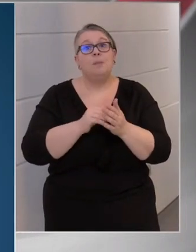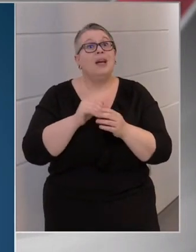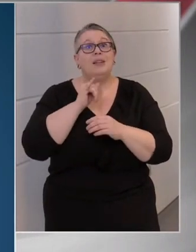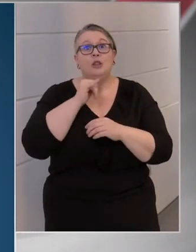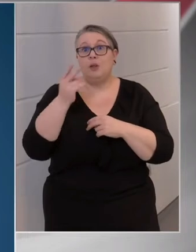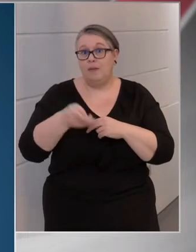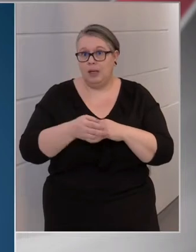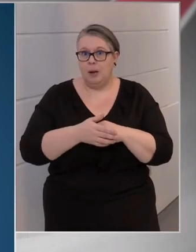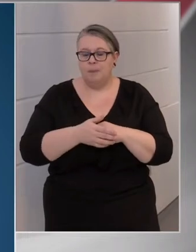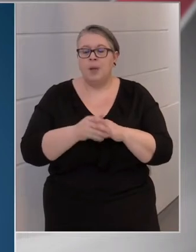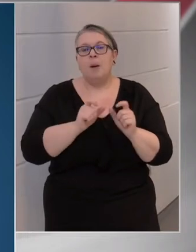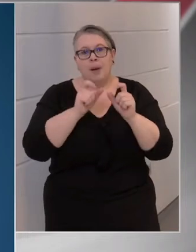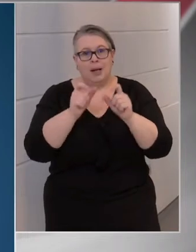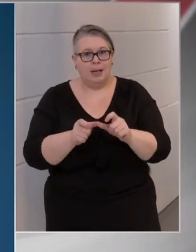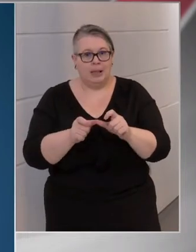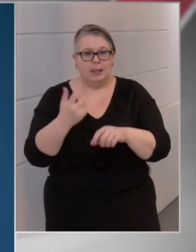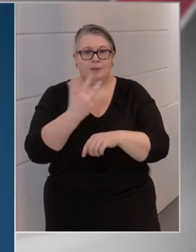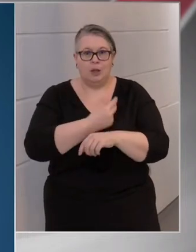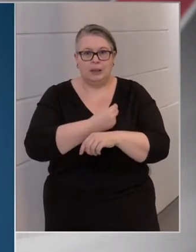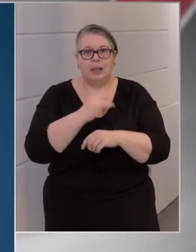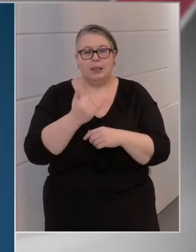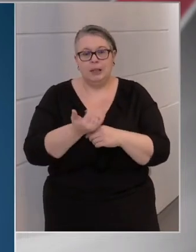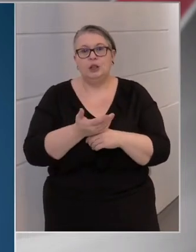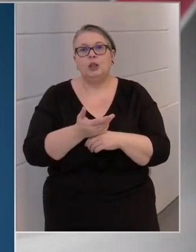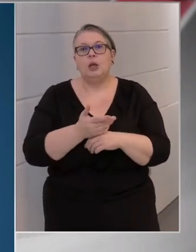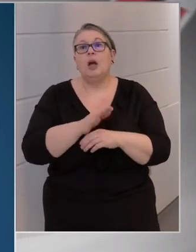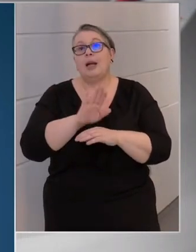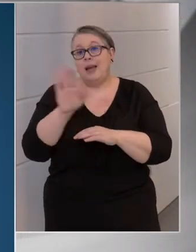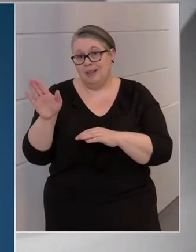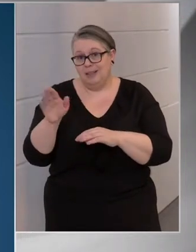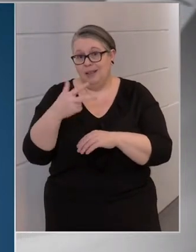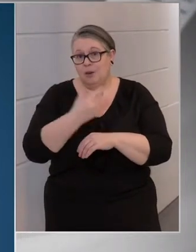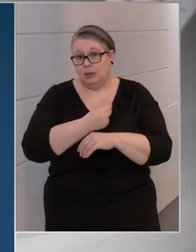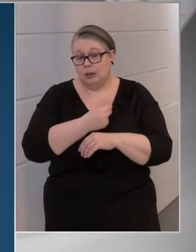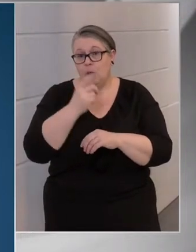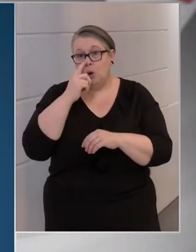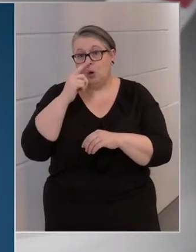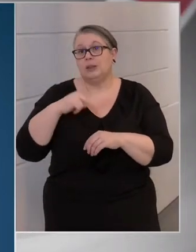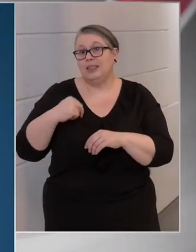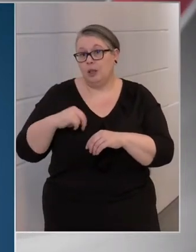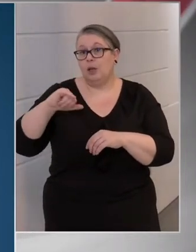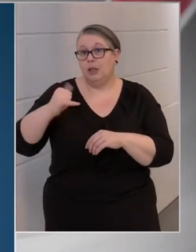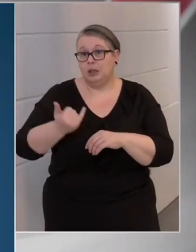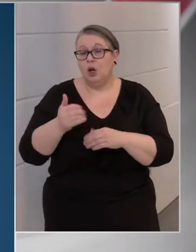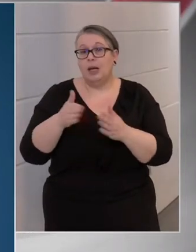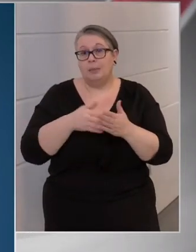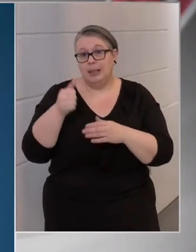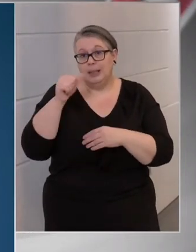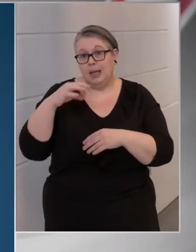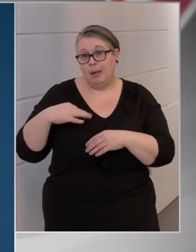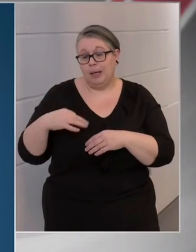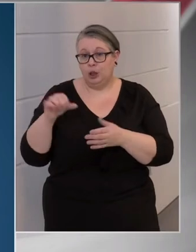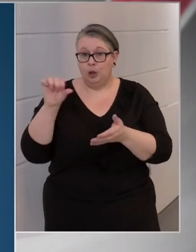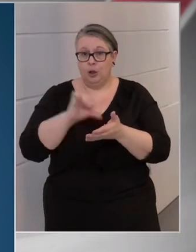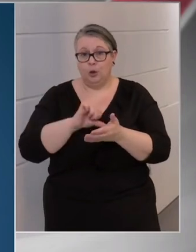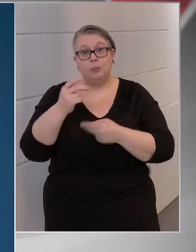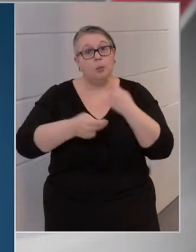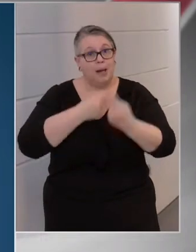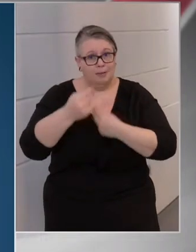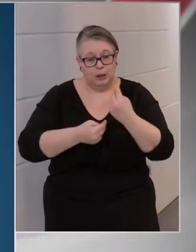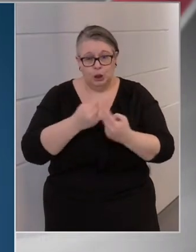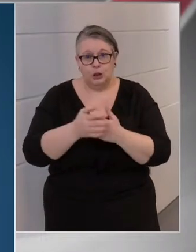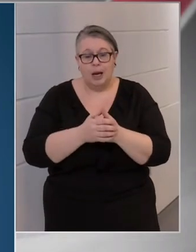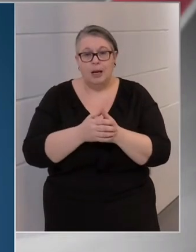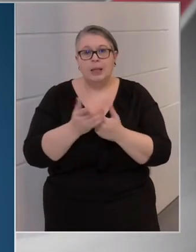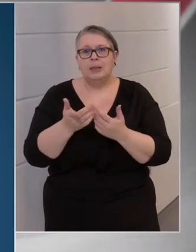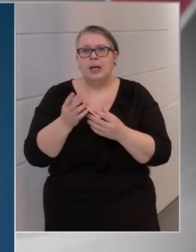ért véget, tehát a beérkezett vakcinákat is, keleti vakcinák esetén, oroszt is, kínait is a Nemzeti Népegészségi Központ megvizsgálja.